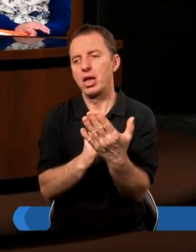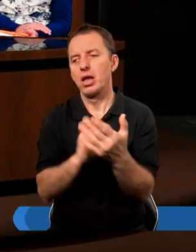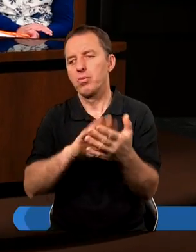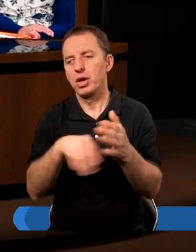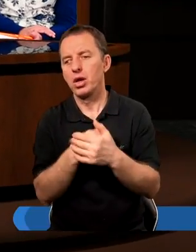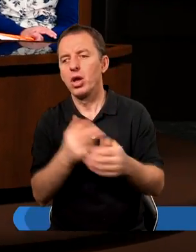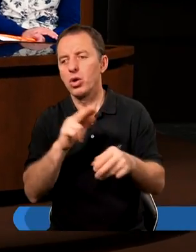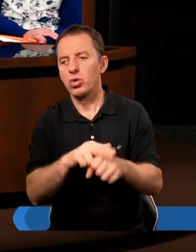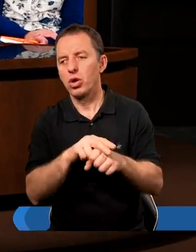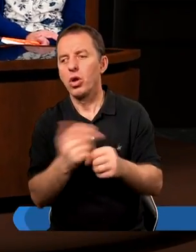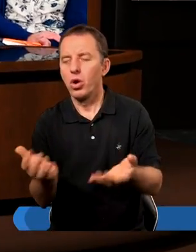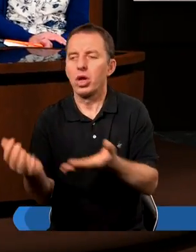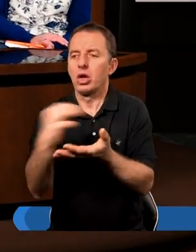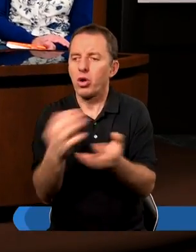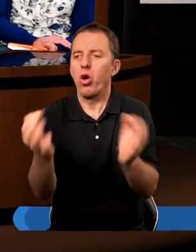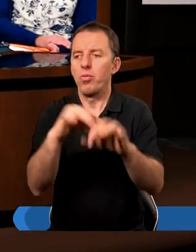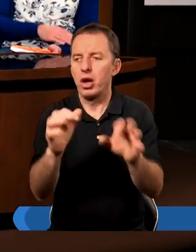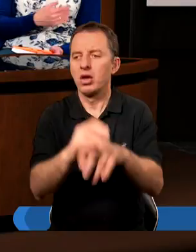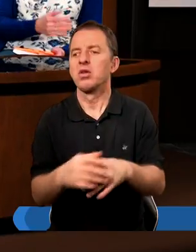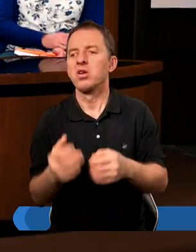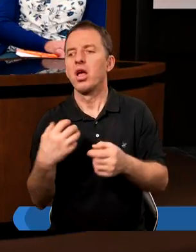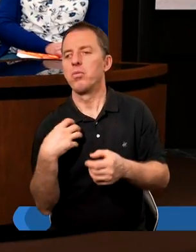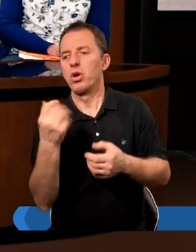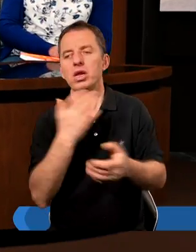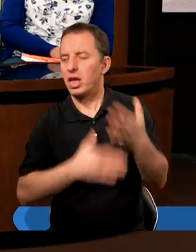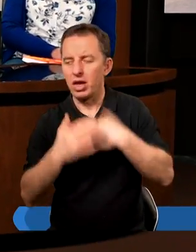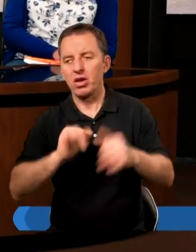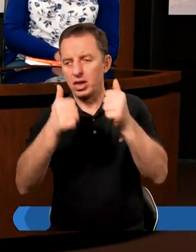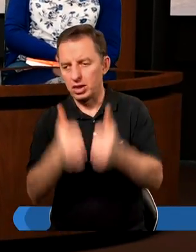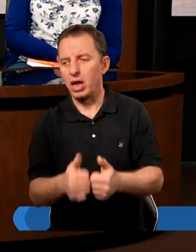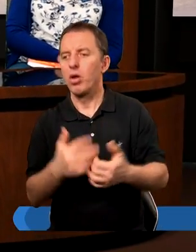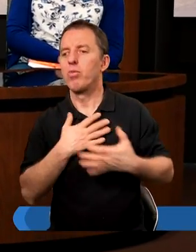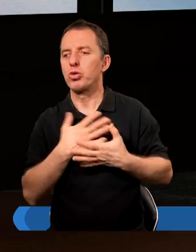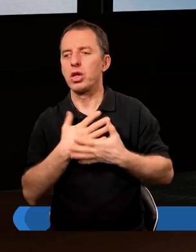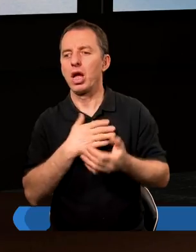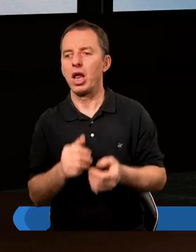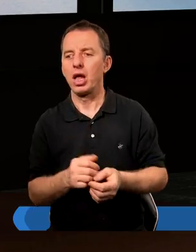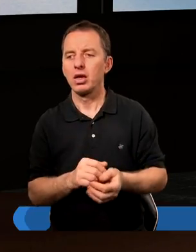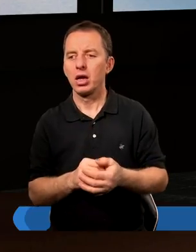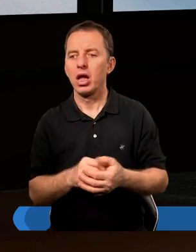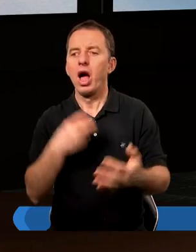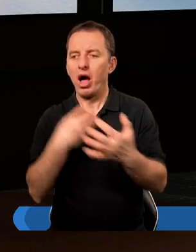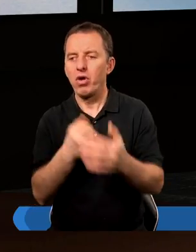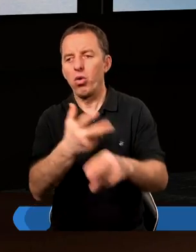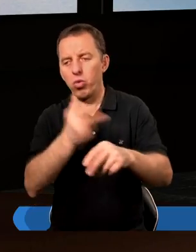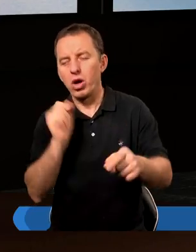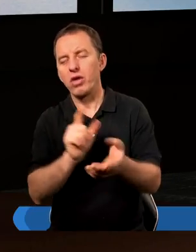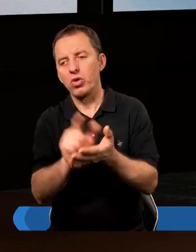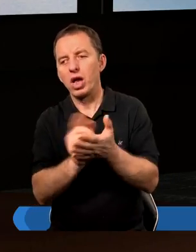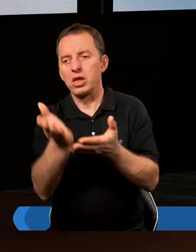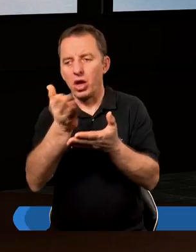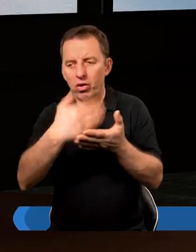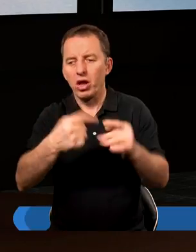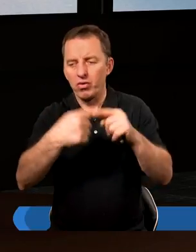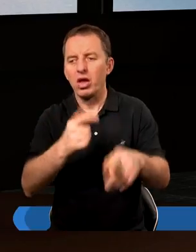człowieka, który gromadził i był bardzo zadowolony ze stanu posiadania. Z Ewangelii Łukasza, 12